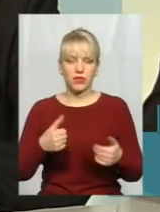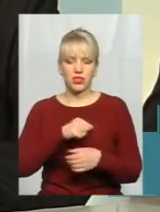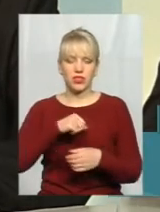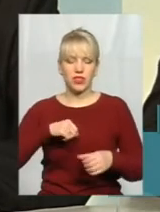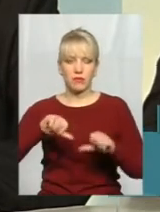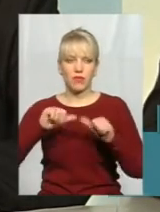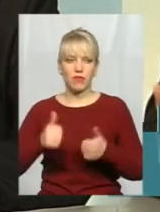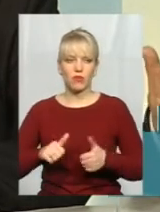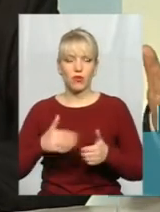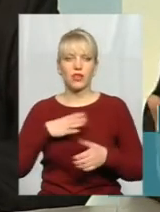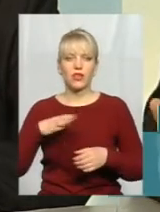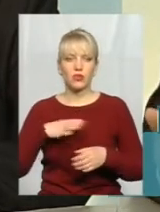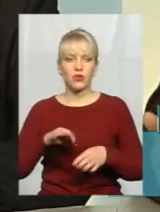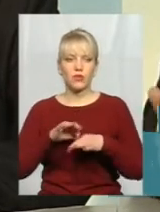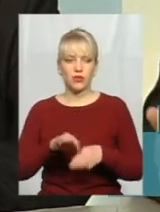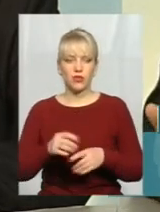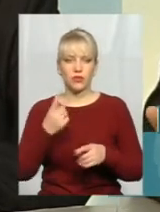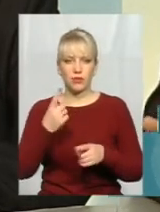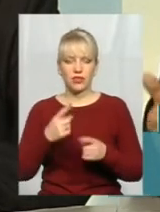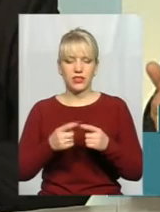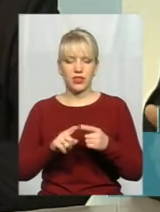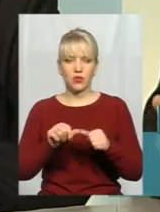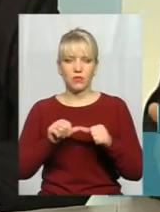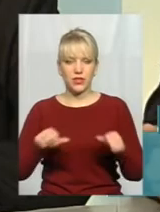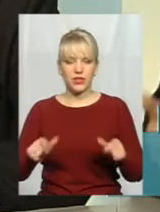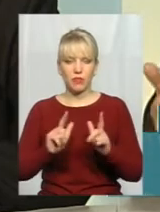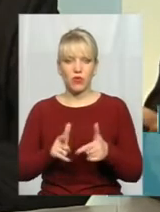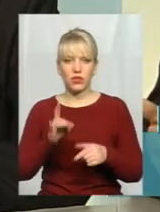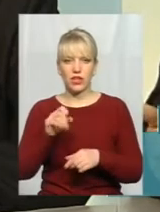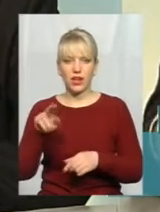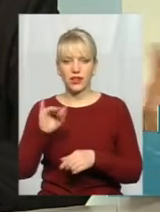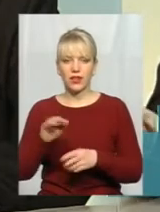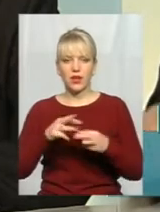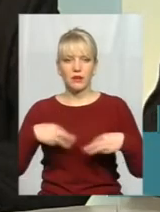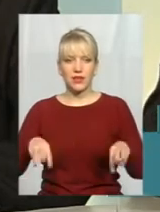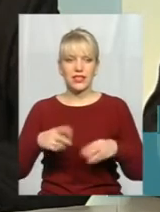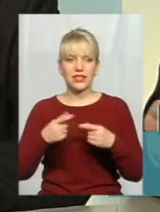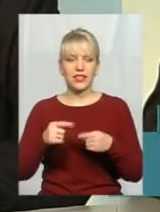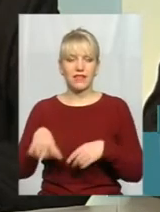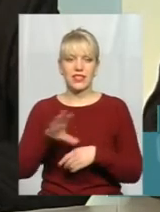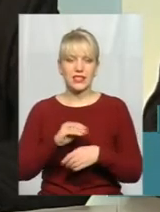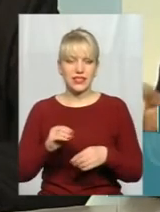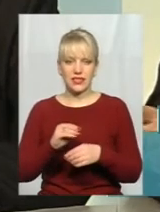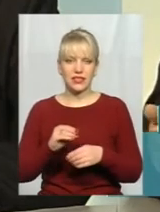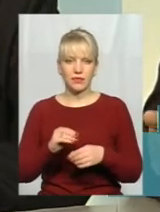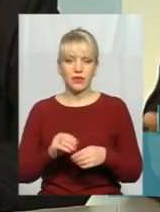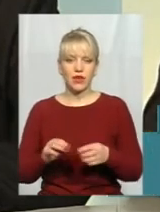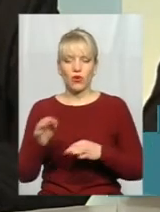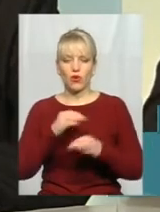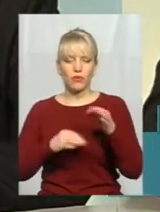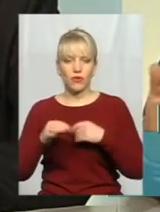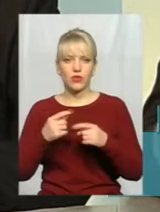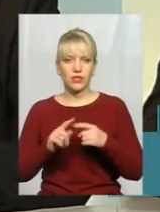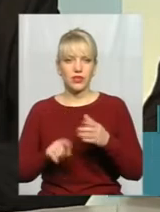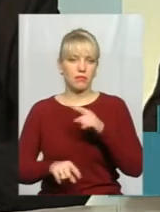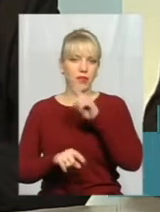формуємо, для чого проводити, перше, це комісії, погоджувальна рада, президія, де всі, як би, обговорюють це питання,